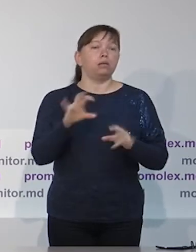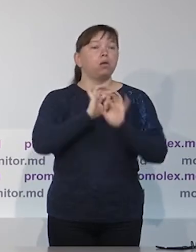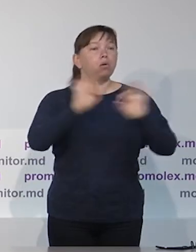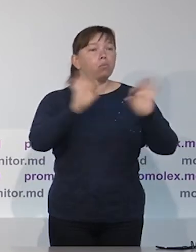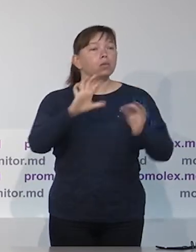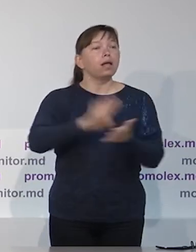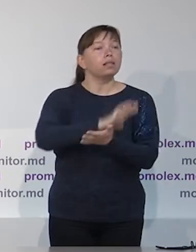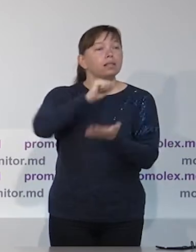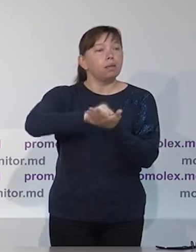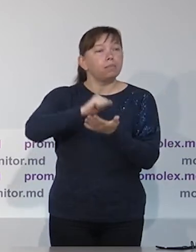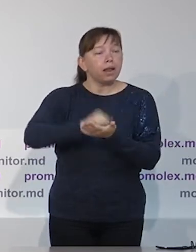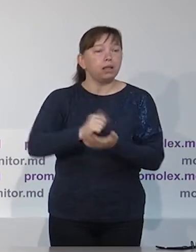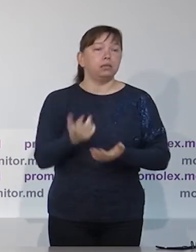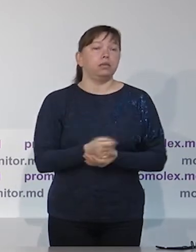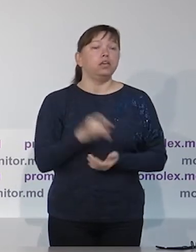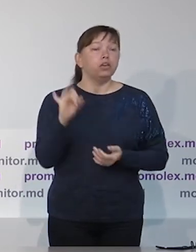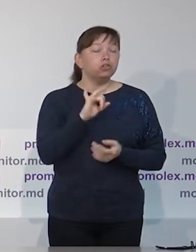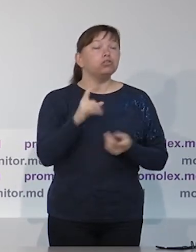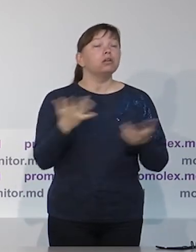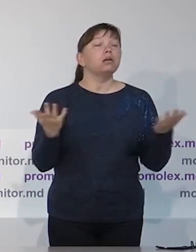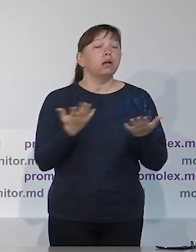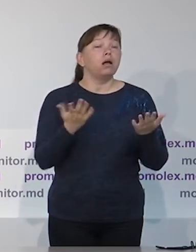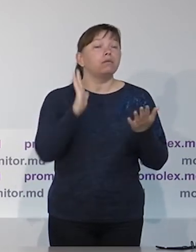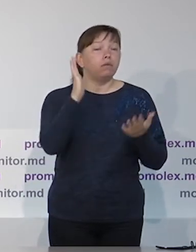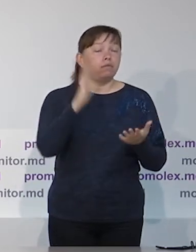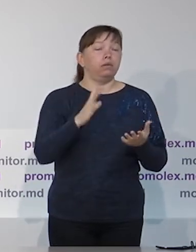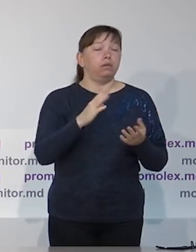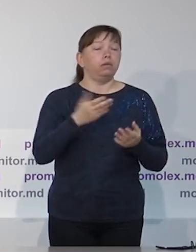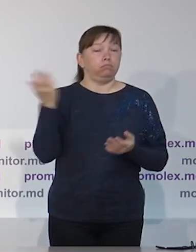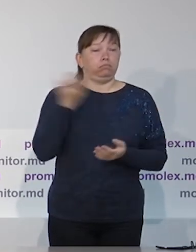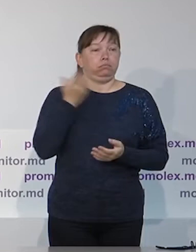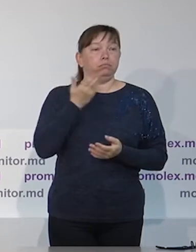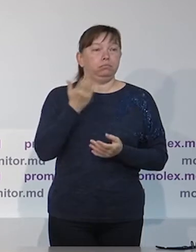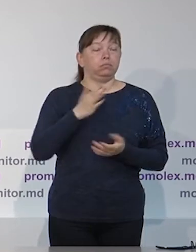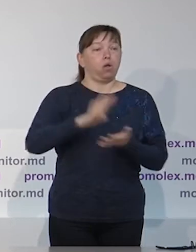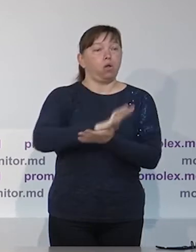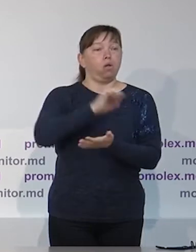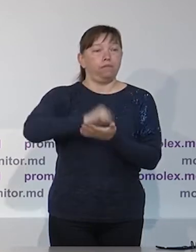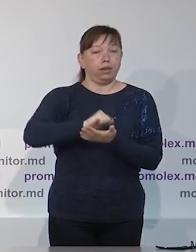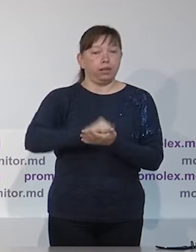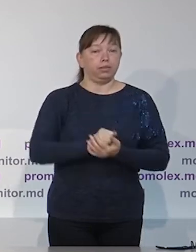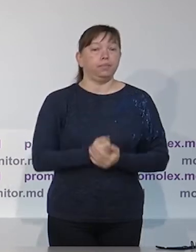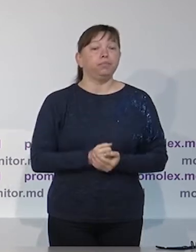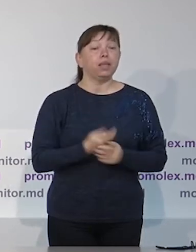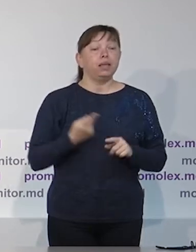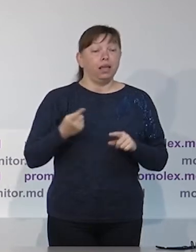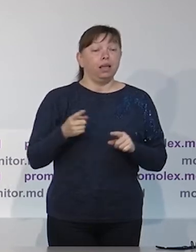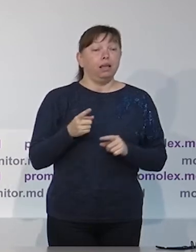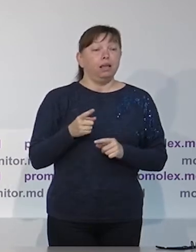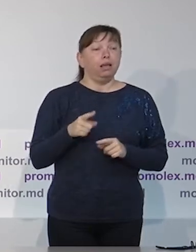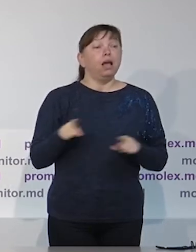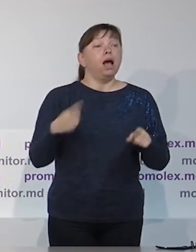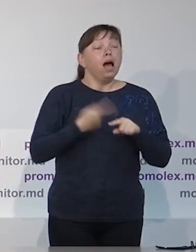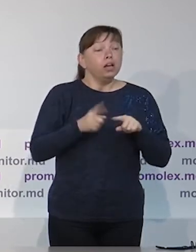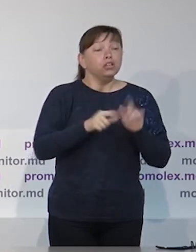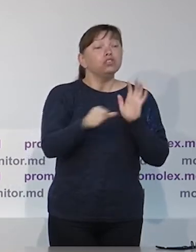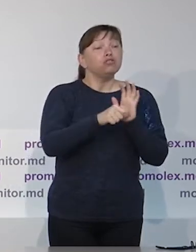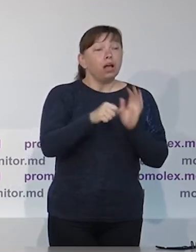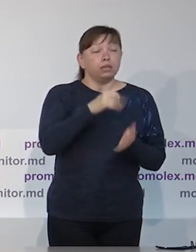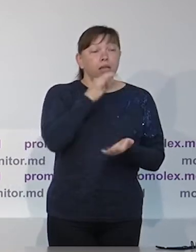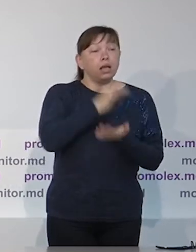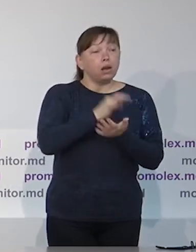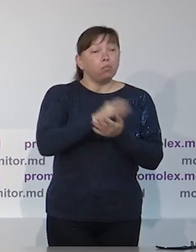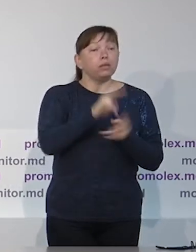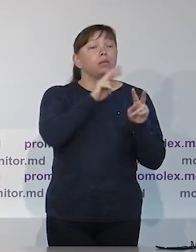будет готовить отчеты в пресс-коммунике, и, соответственно, мы будем проводить пресс-конференции. Помимо